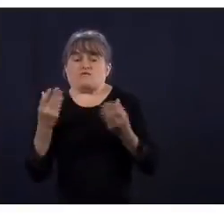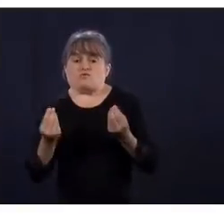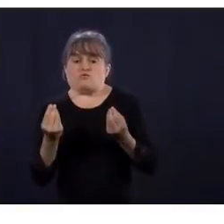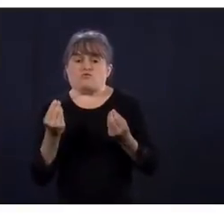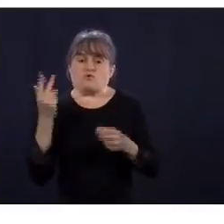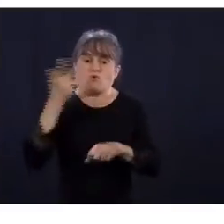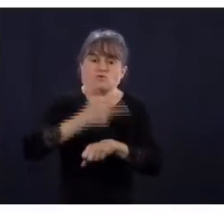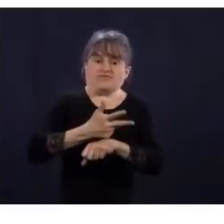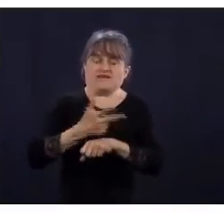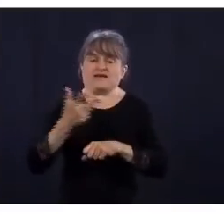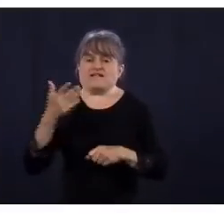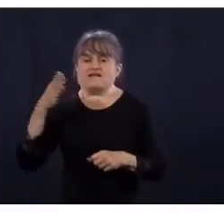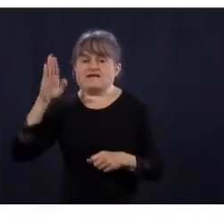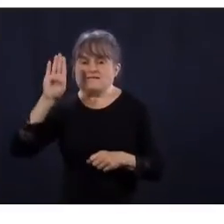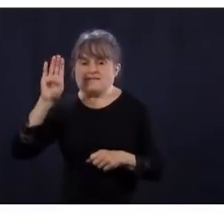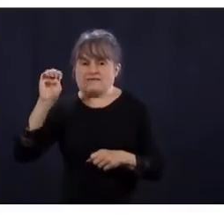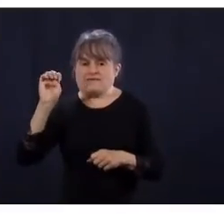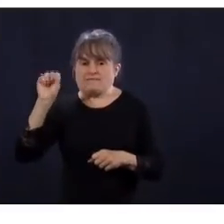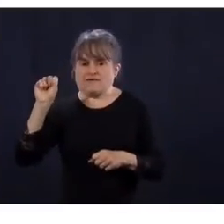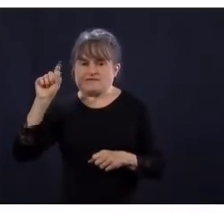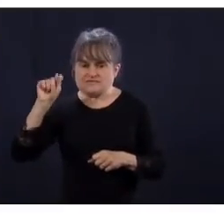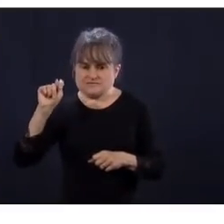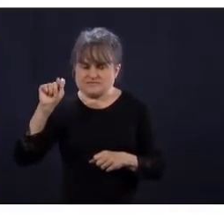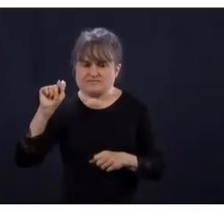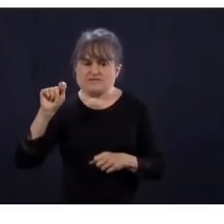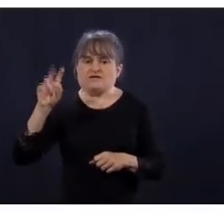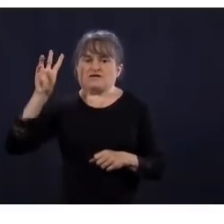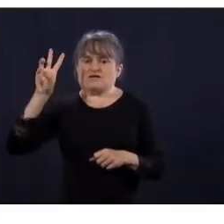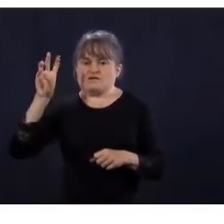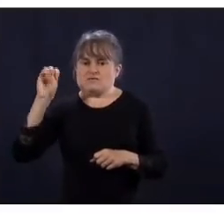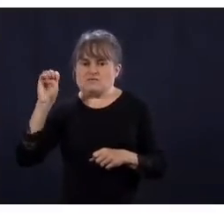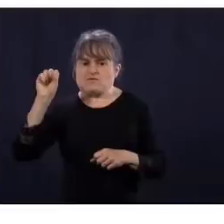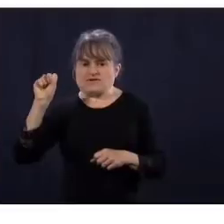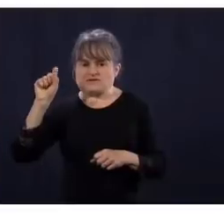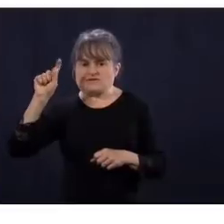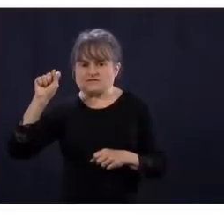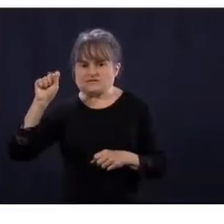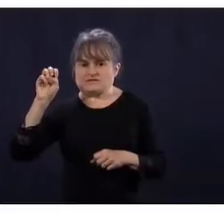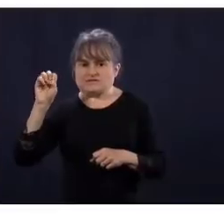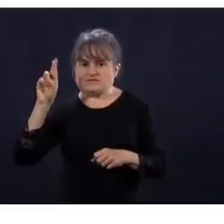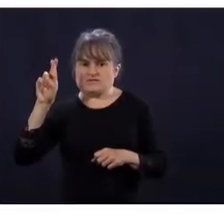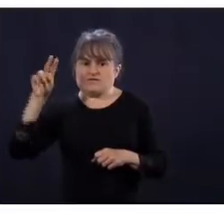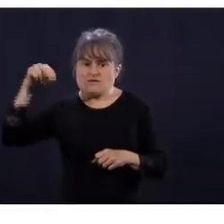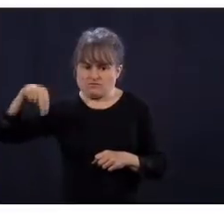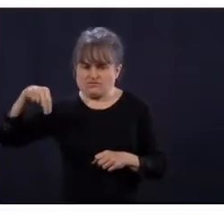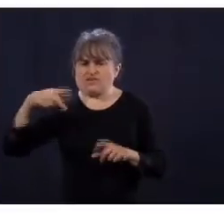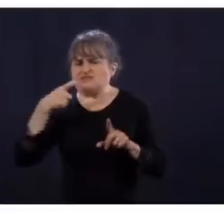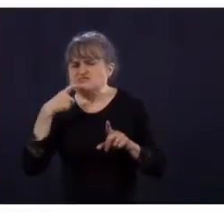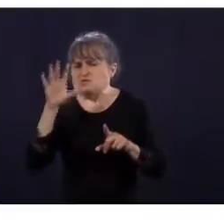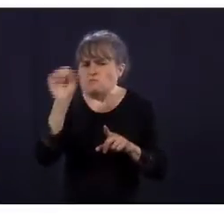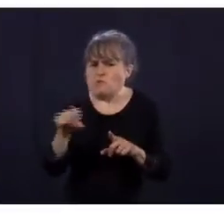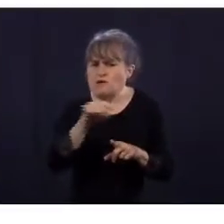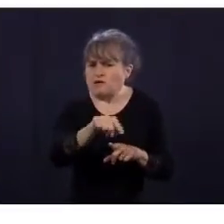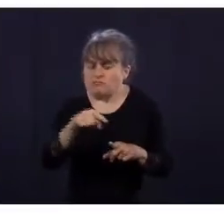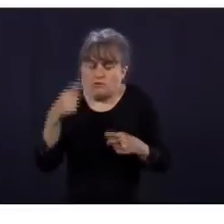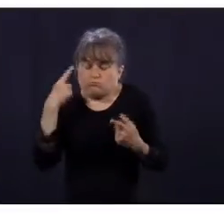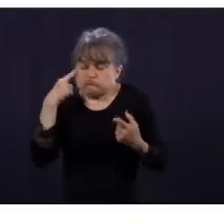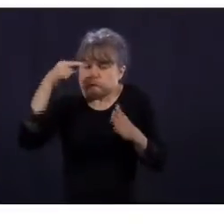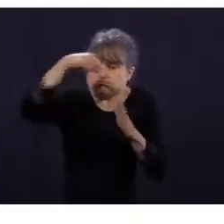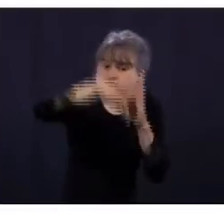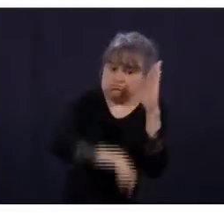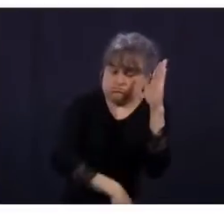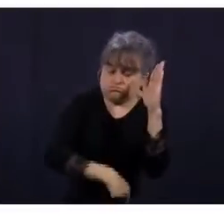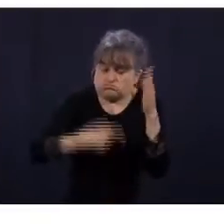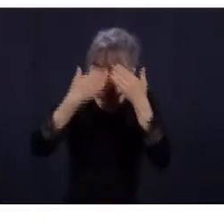Vous avez décidé de retarder l'ouverture de Montréal, entre autres, pour les commerces. Sauf qu'on apprend qu'il des barrages qui ont été élevés, entre autres, les